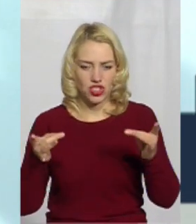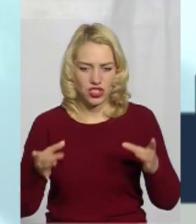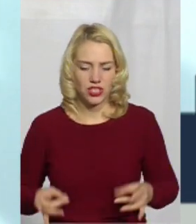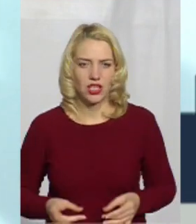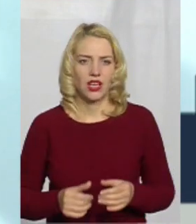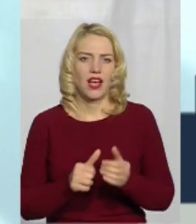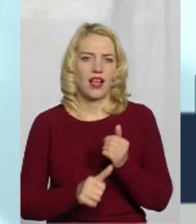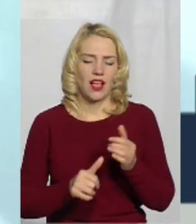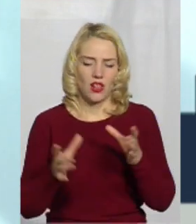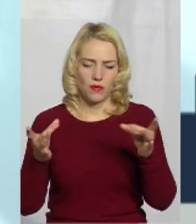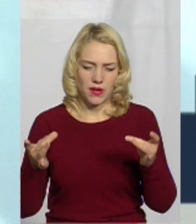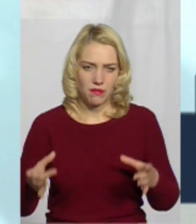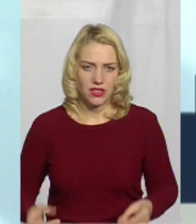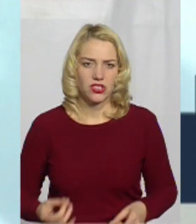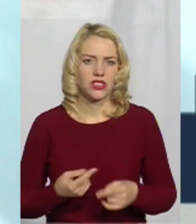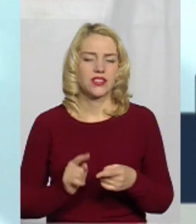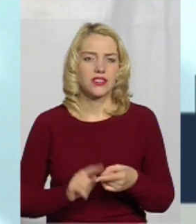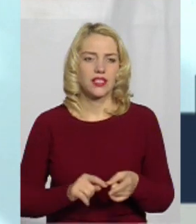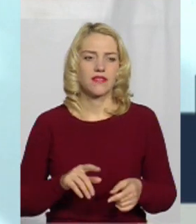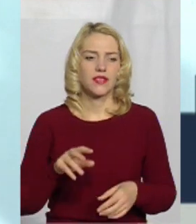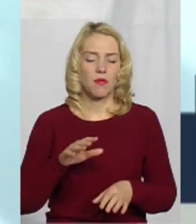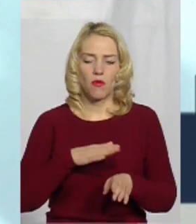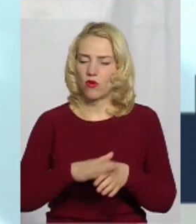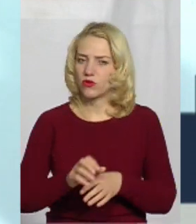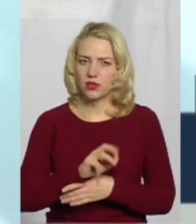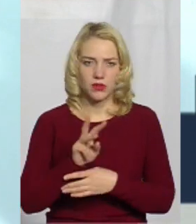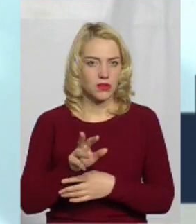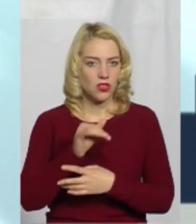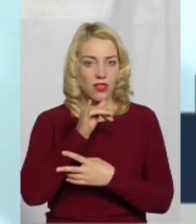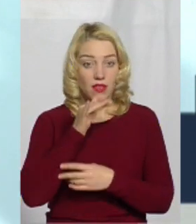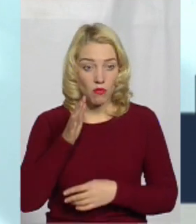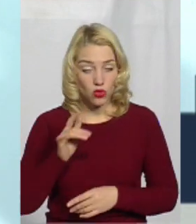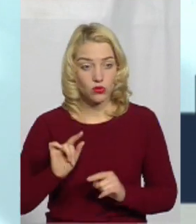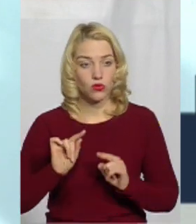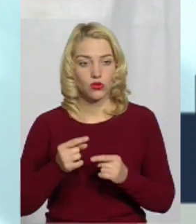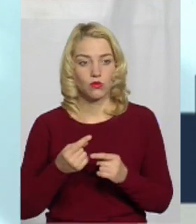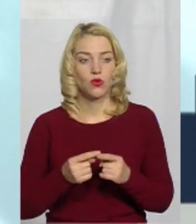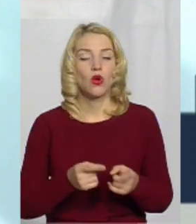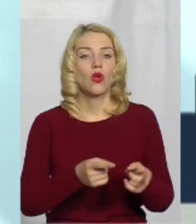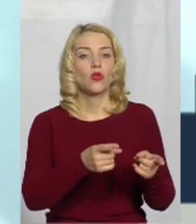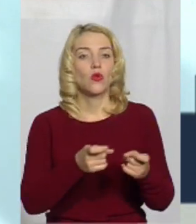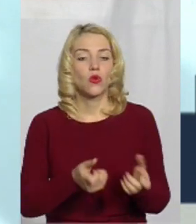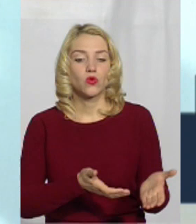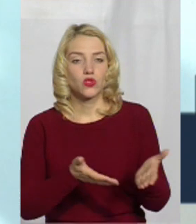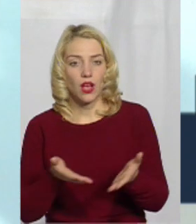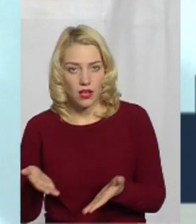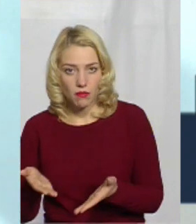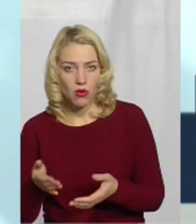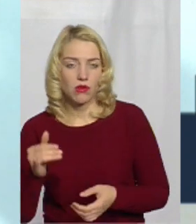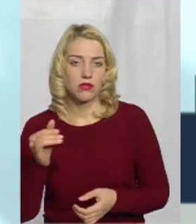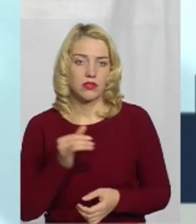потрібні. От цим повністю ми забезпечити цього не можемо, через це долучаємо і